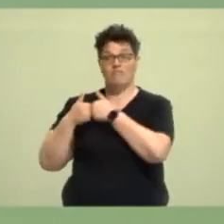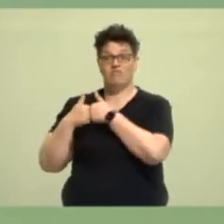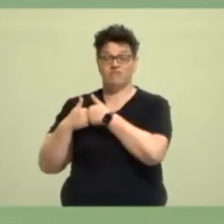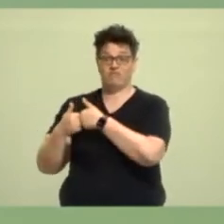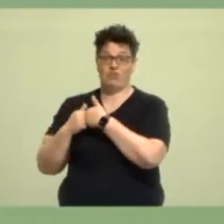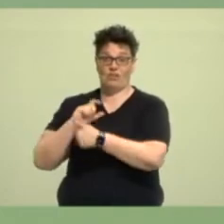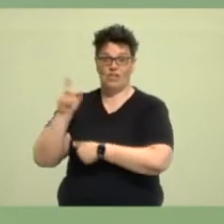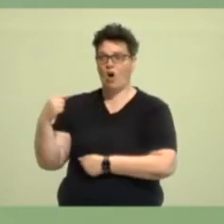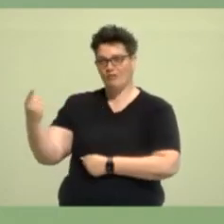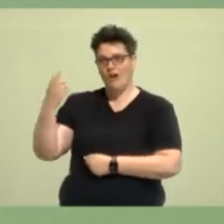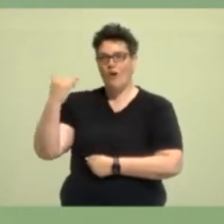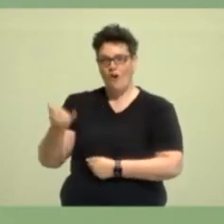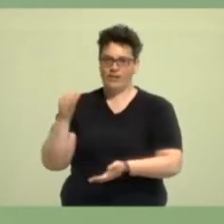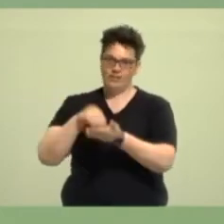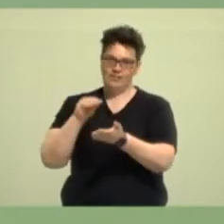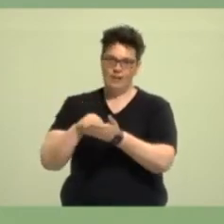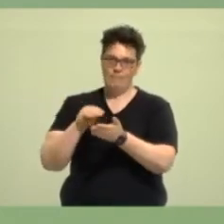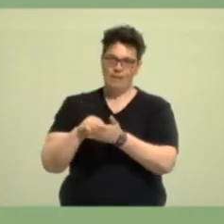erleben kann, wie ich meine Politik mache.